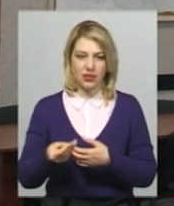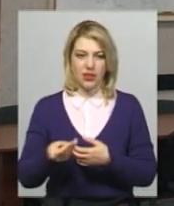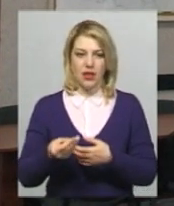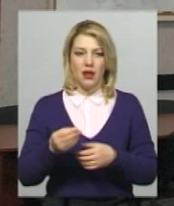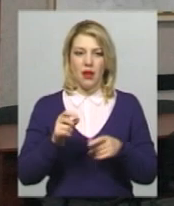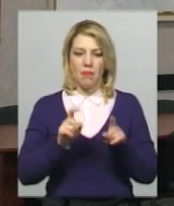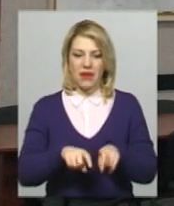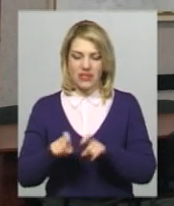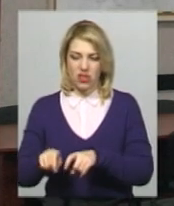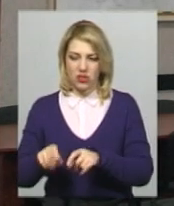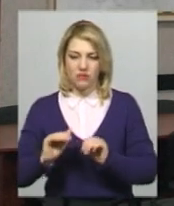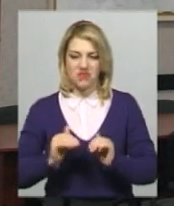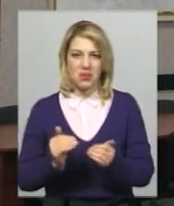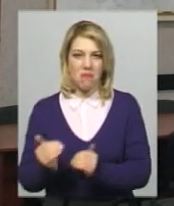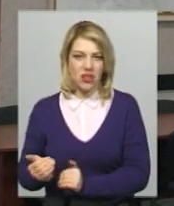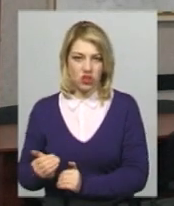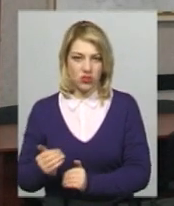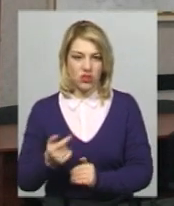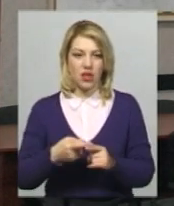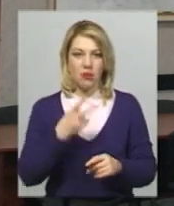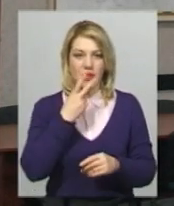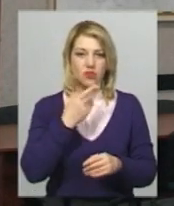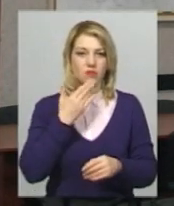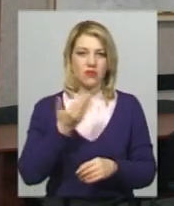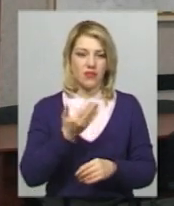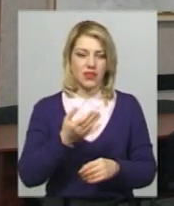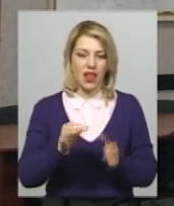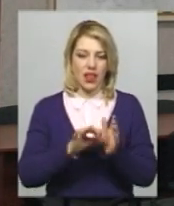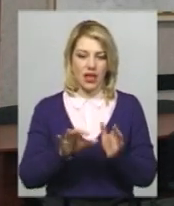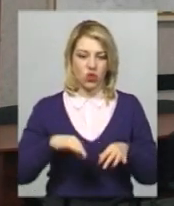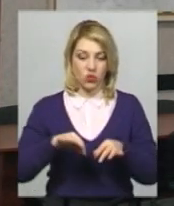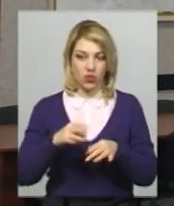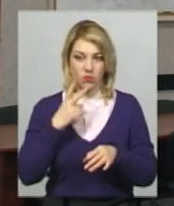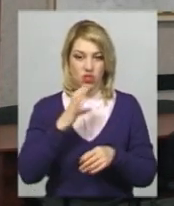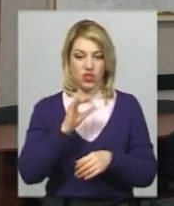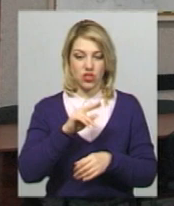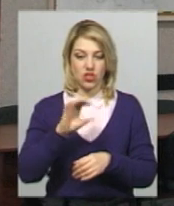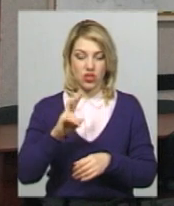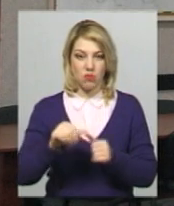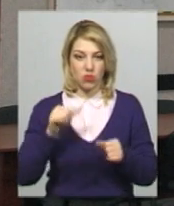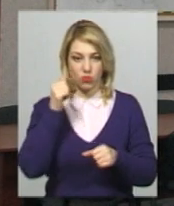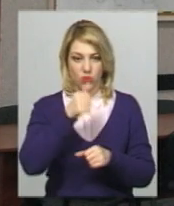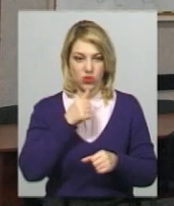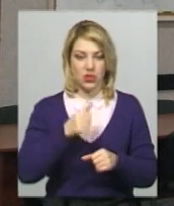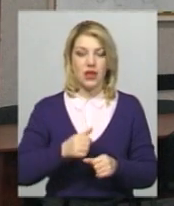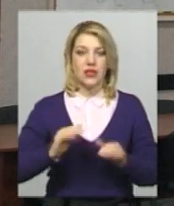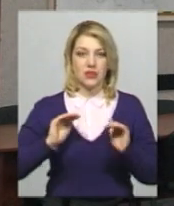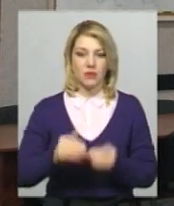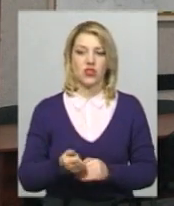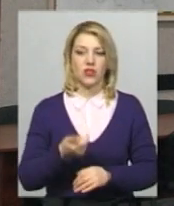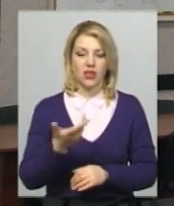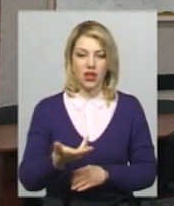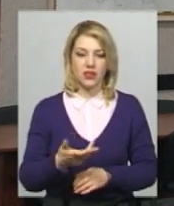це бачимо по звіту «Електротрансу». Лише у січні минулого року зменшилася кількість платних пасажирів.